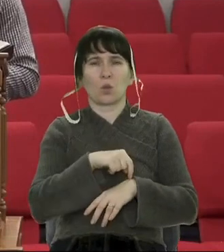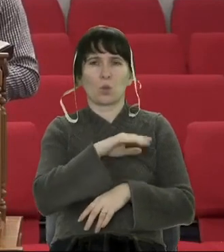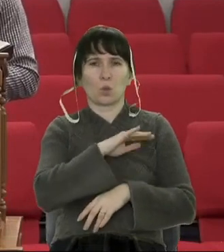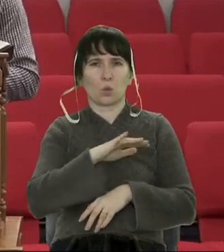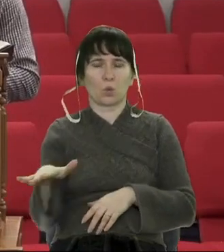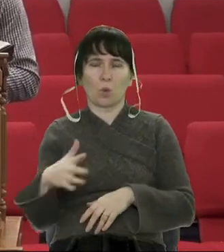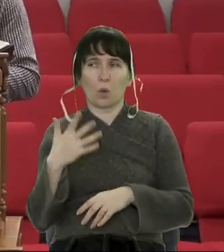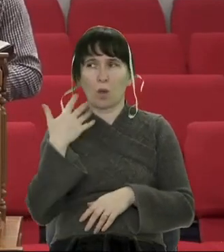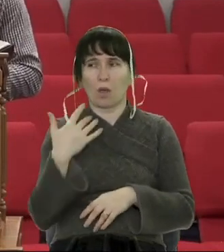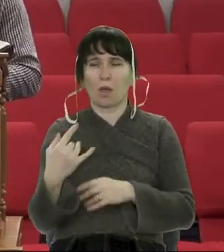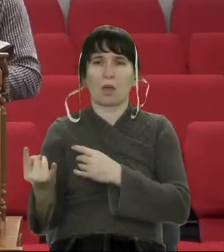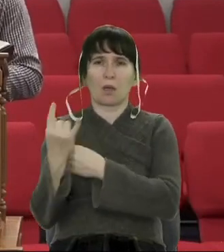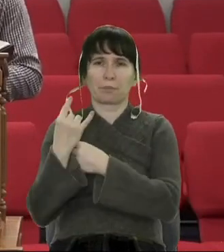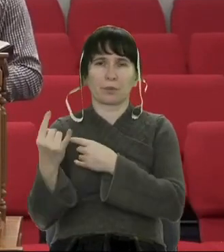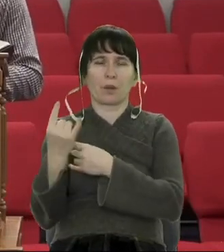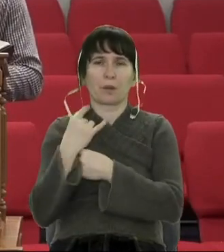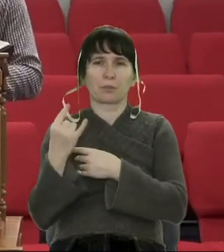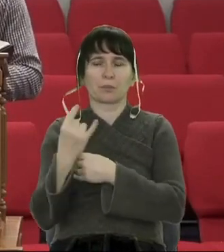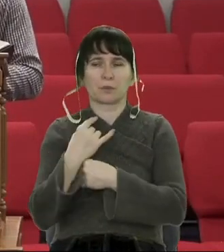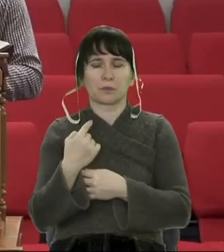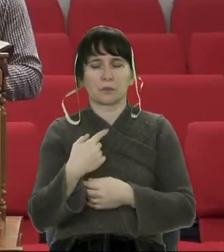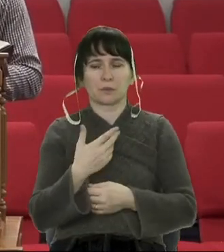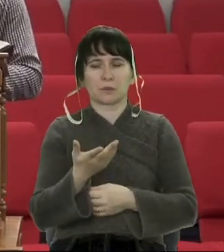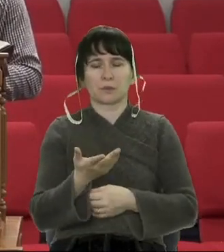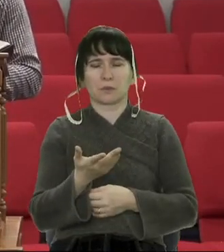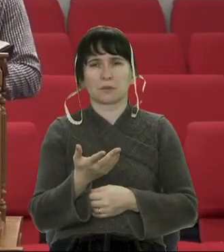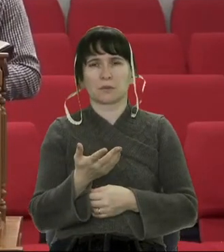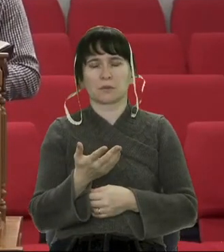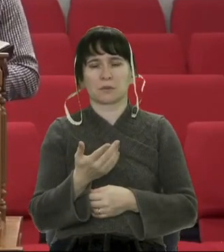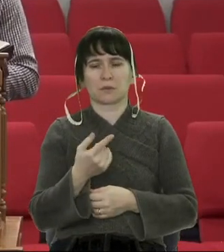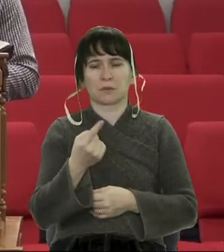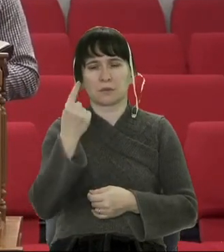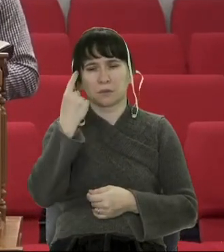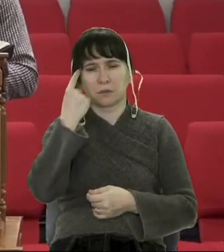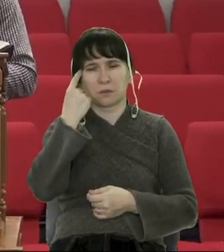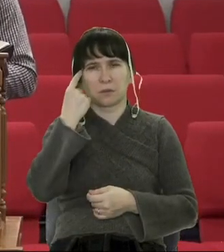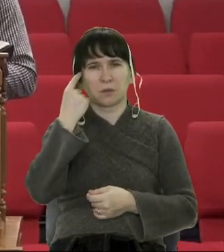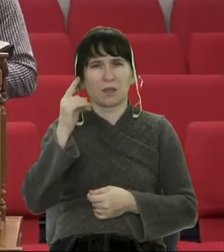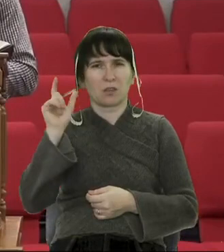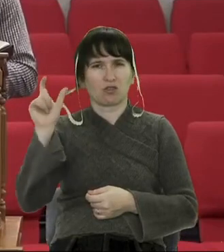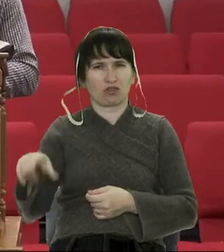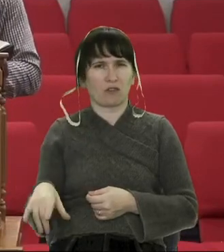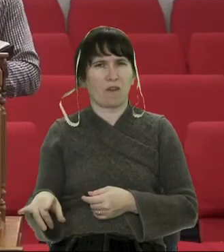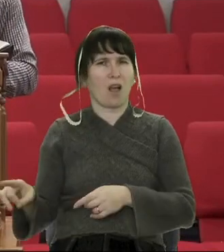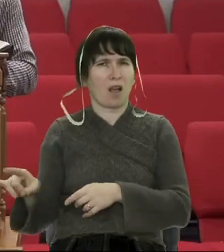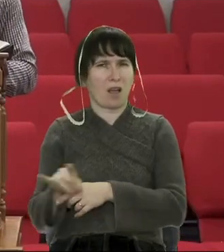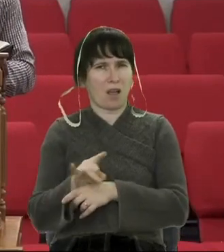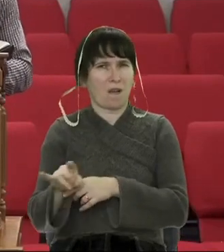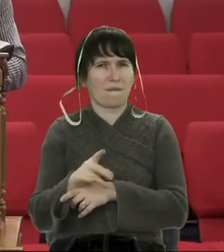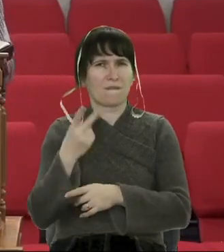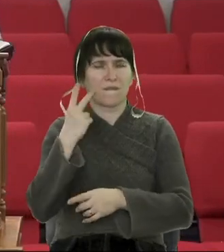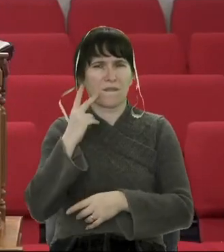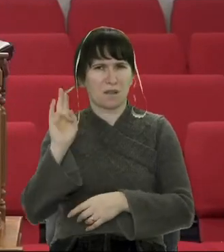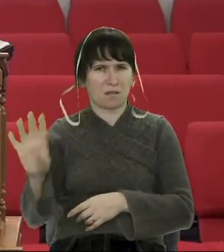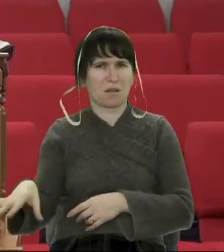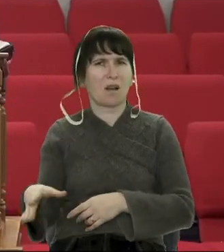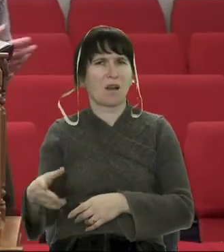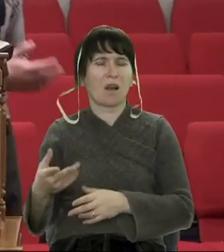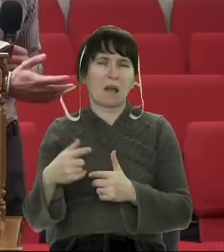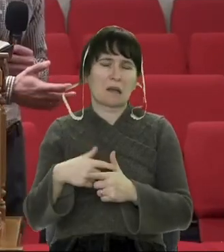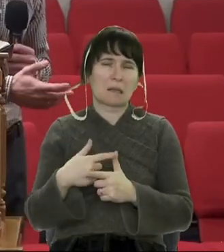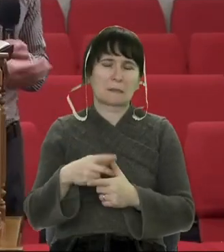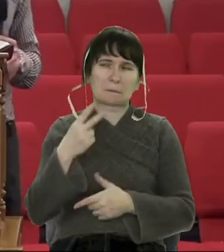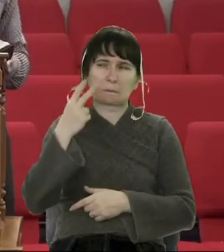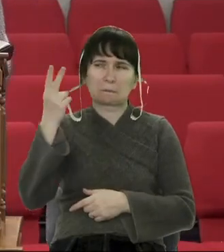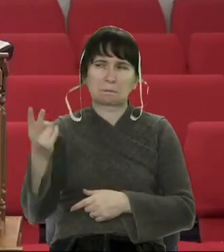Коли ми чуємо брехню, ми не ставимо хрест на цій людині. Ми просто озадачені, коли ця людина